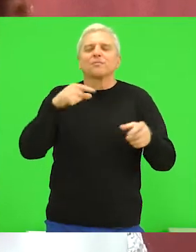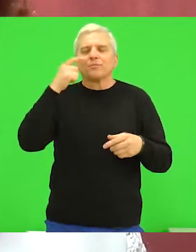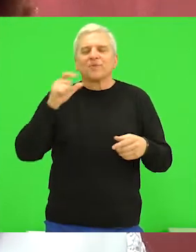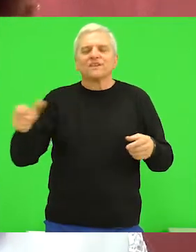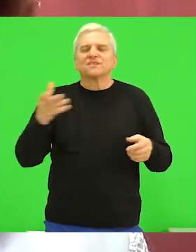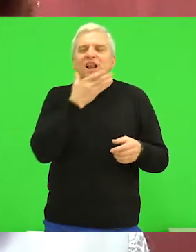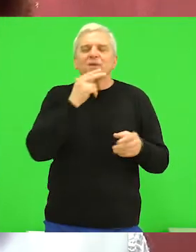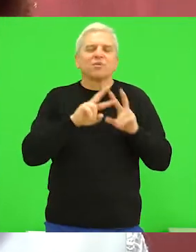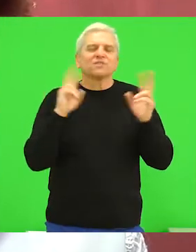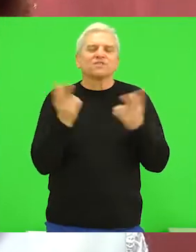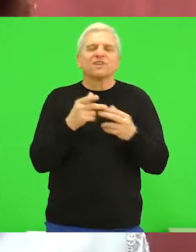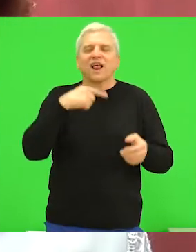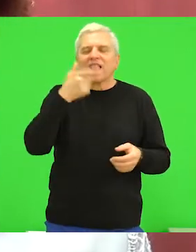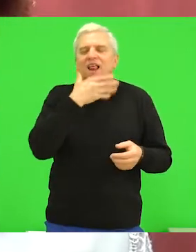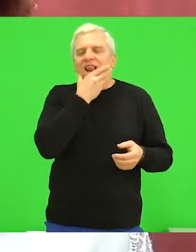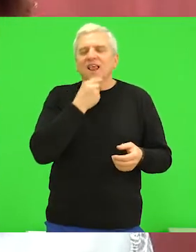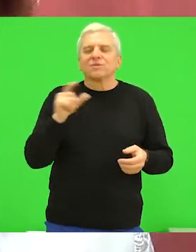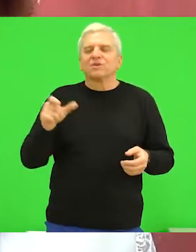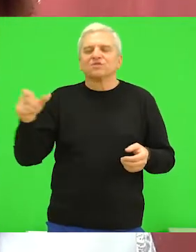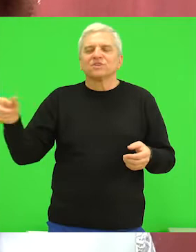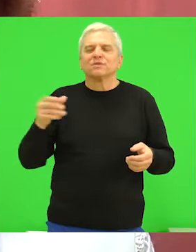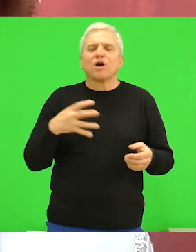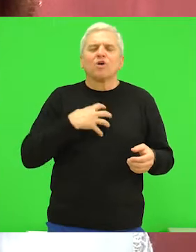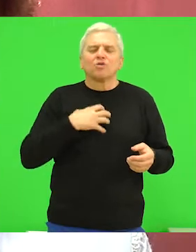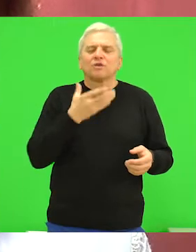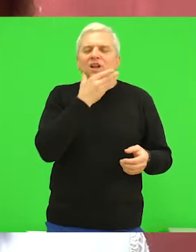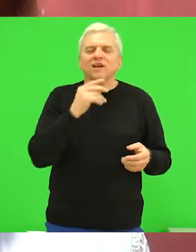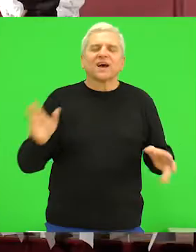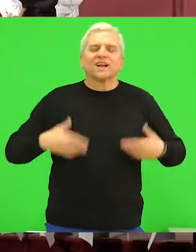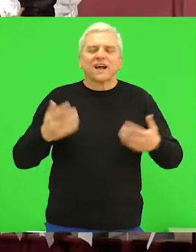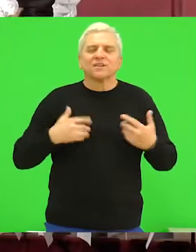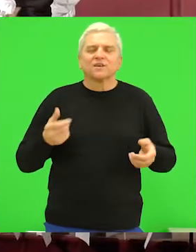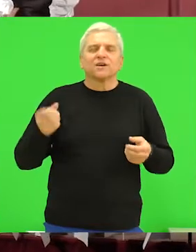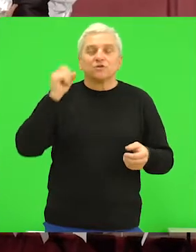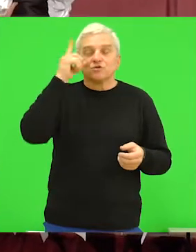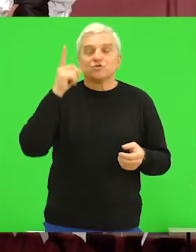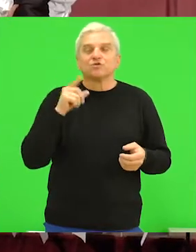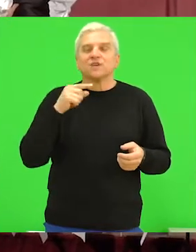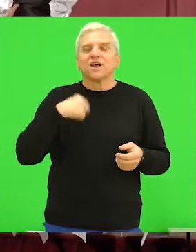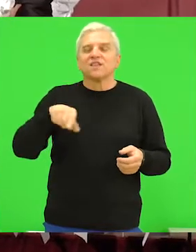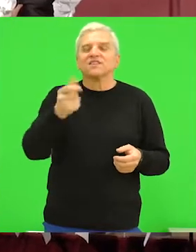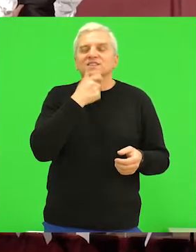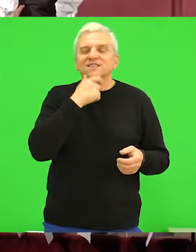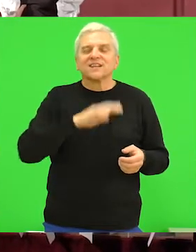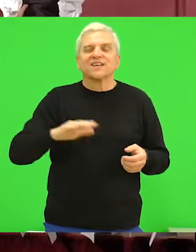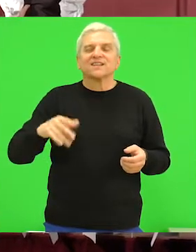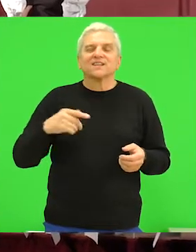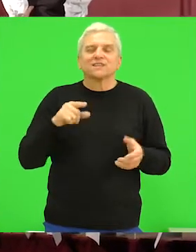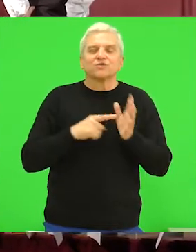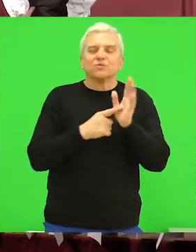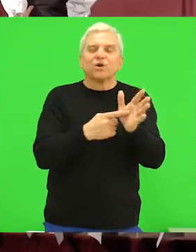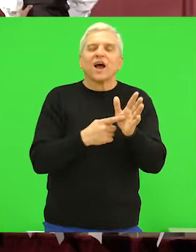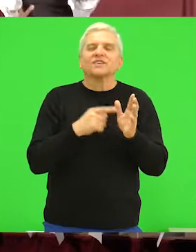pesme o divnom svetu, o lepim rečima, o duhovnim lepotama, o radostima i o čudima. Naša starija deca su